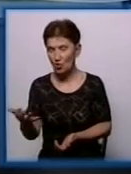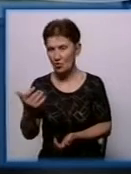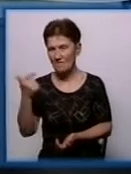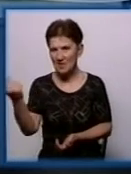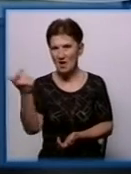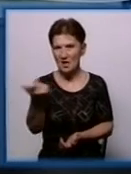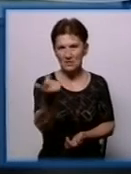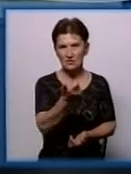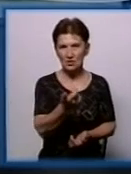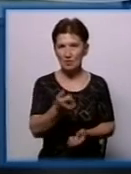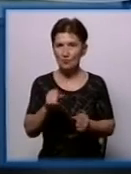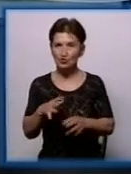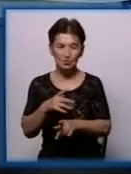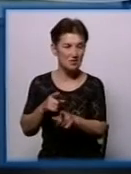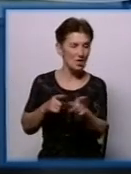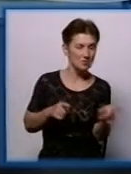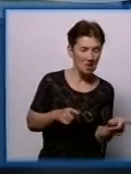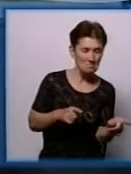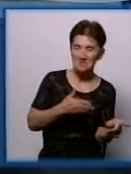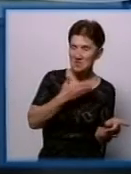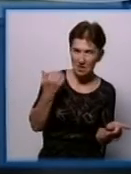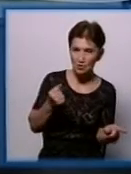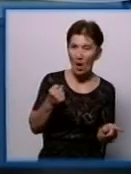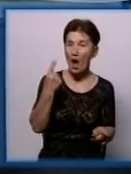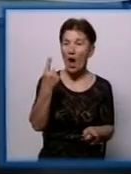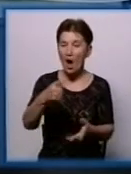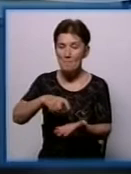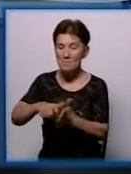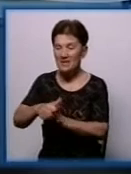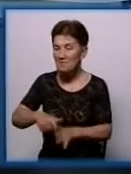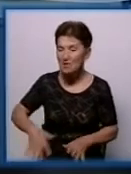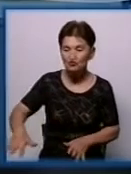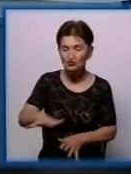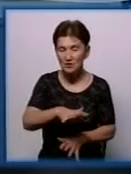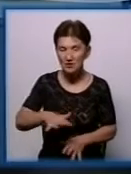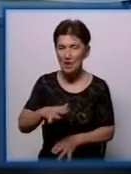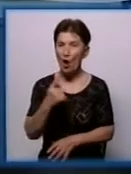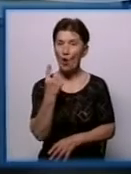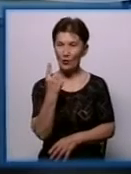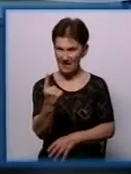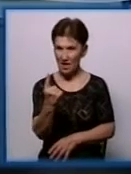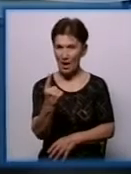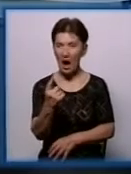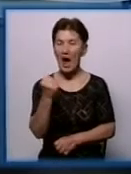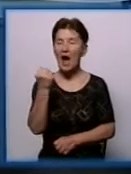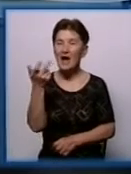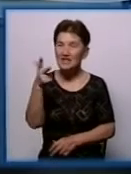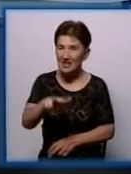проблем може не бути. Але приміщення одне на трьох. Як ви будете діяти в такому випадку? Чи закриватимете весь заклад? Чи